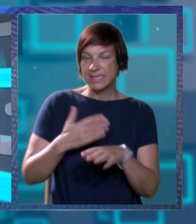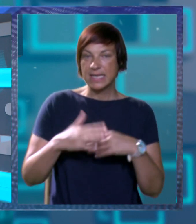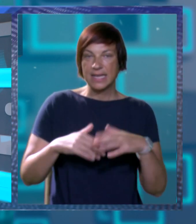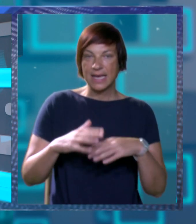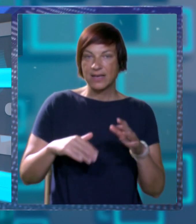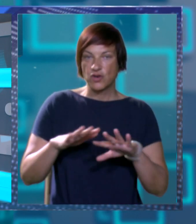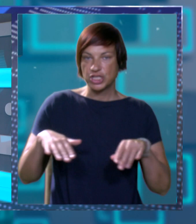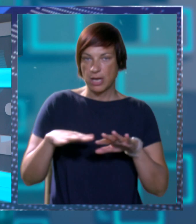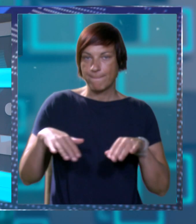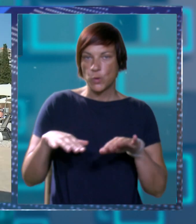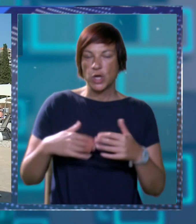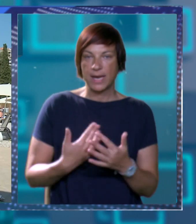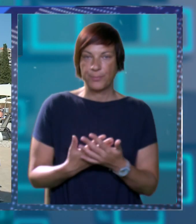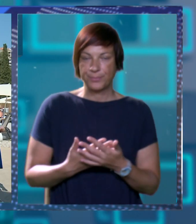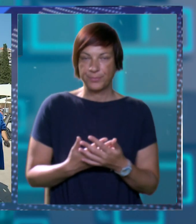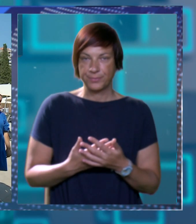kakvoće mora.